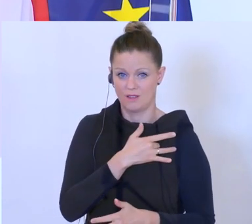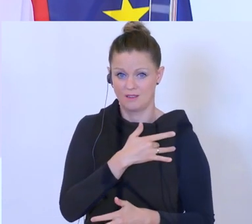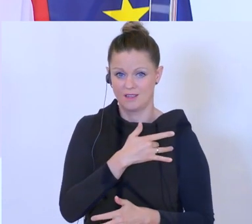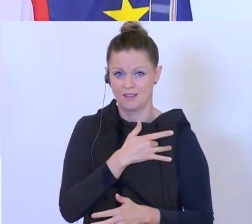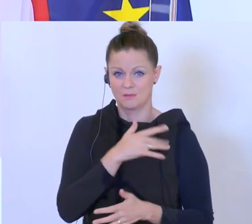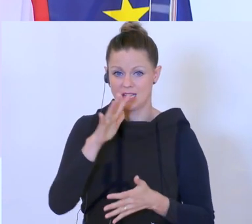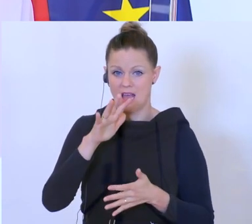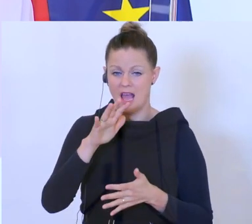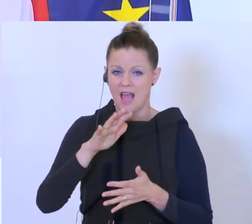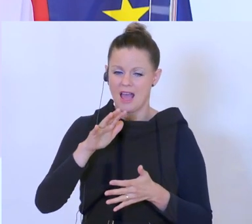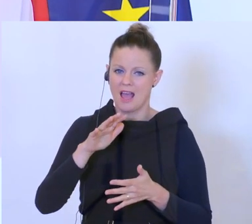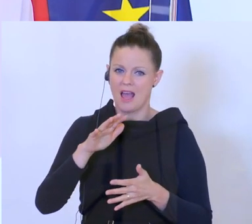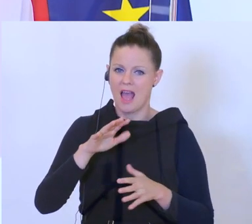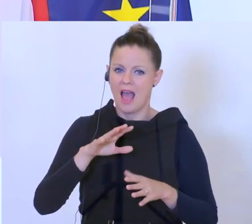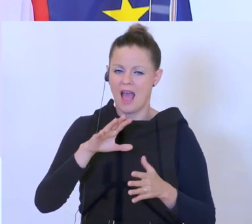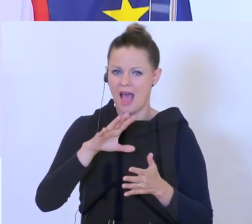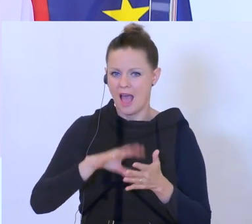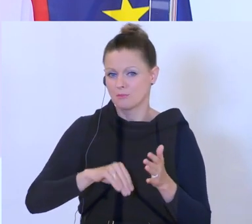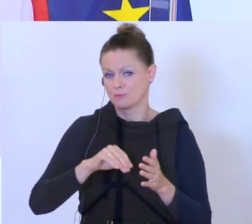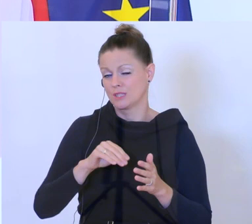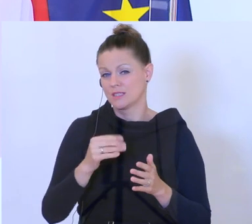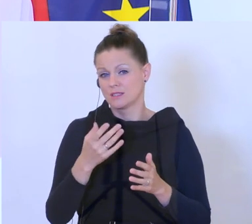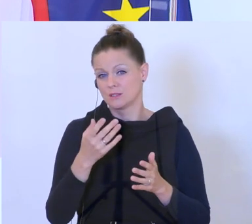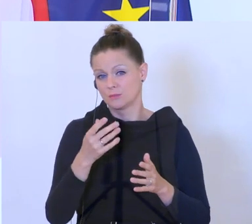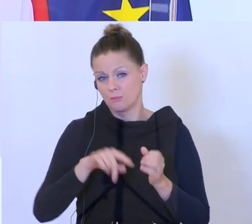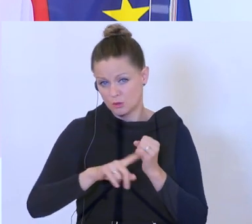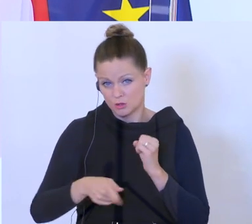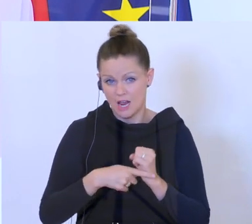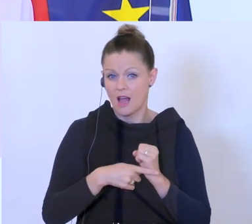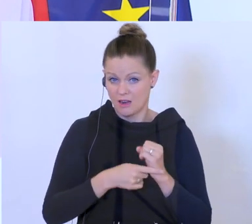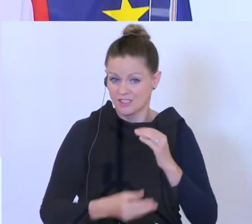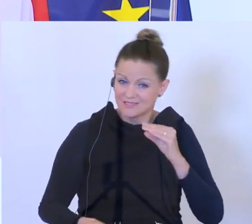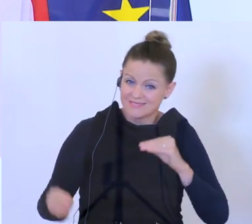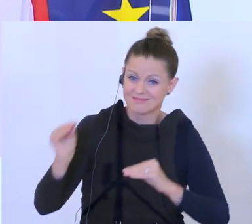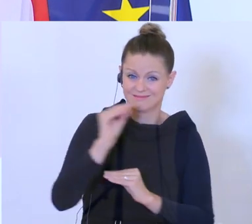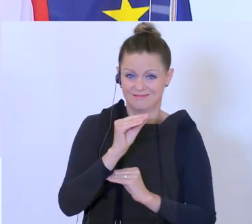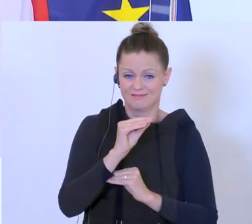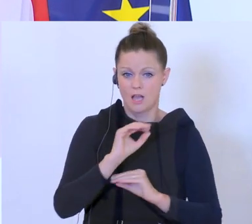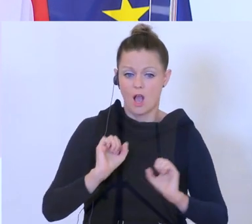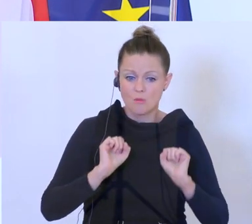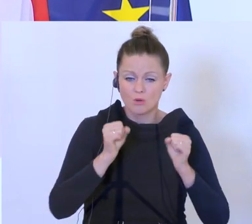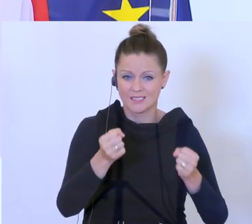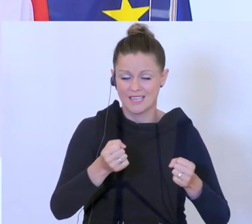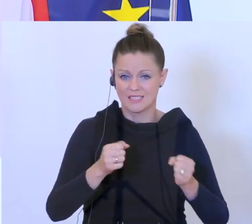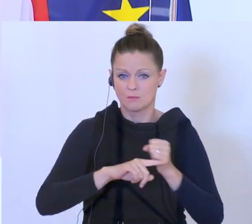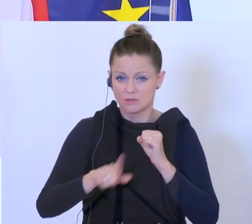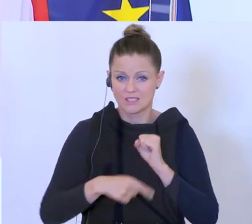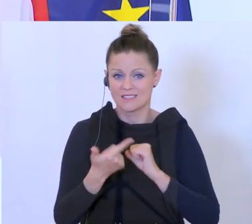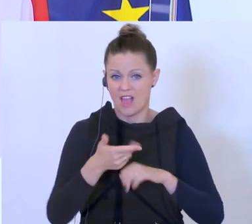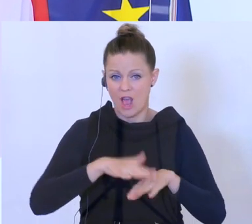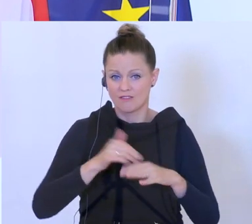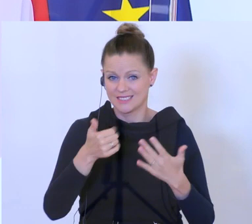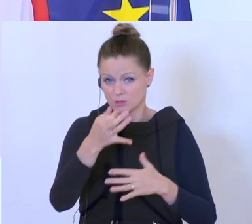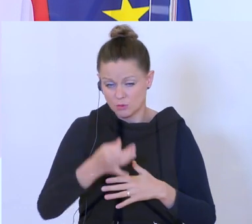Absatzpauschale von 10 auf 15 Prozent erhöht worden ist, dass die Möglichkeit, die Mobilitätspauschale abzusetzen, von 2 auf 6 Prozent